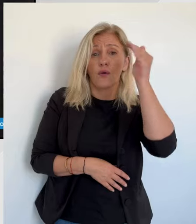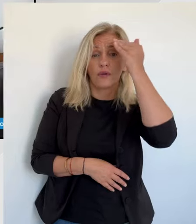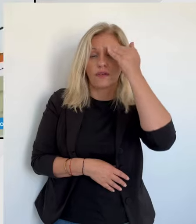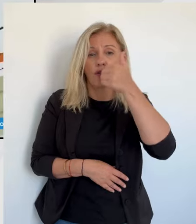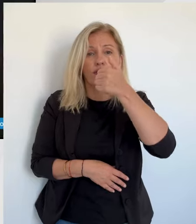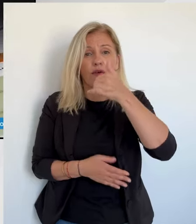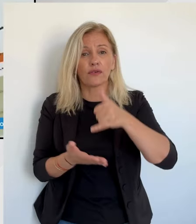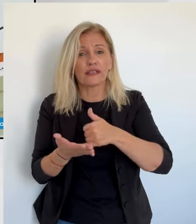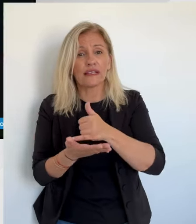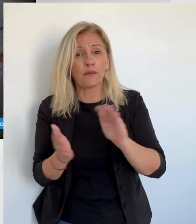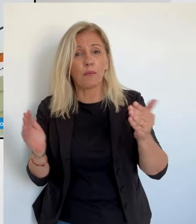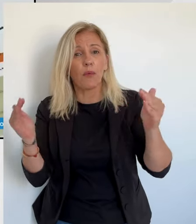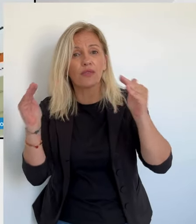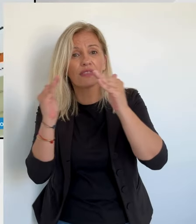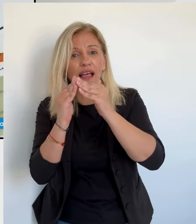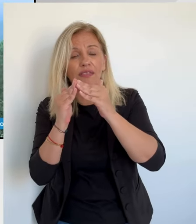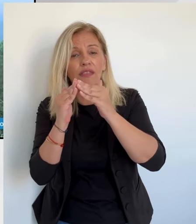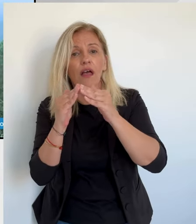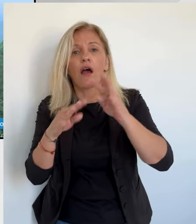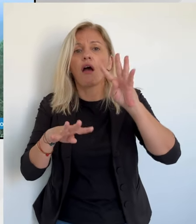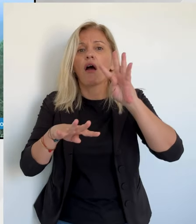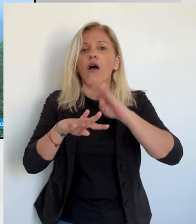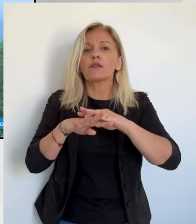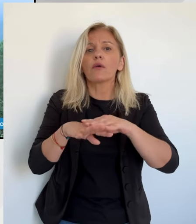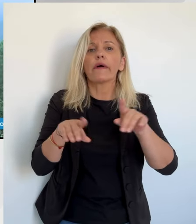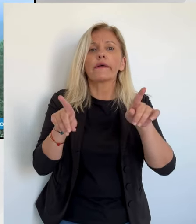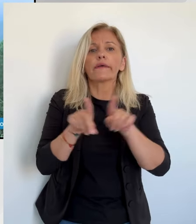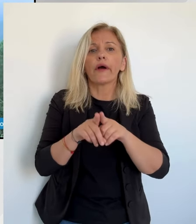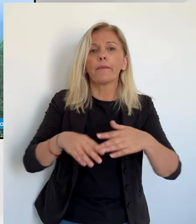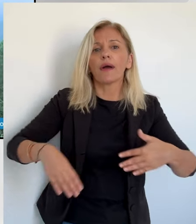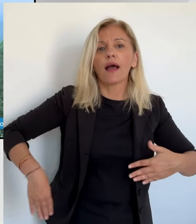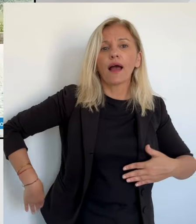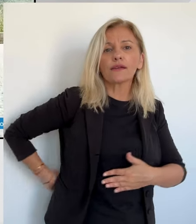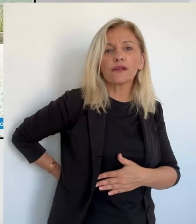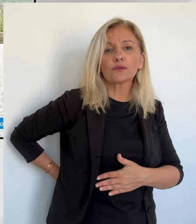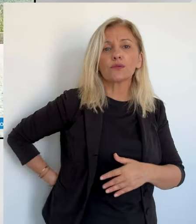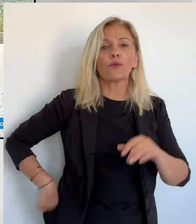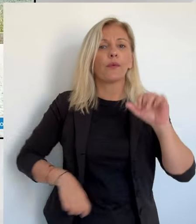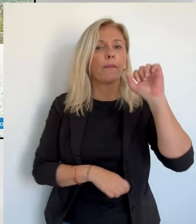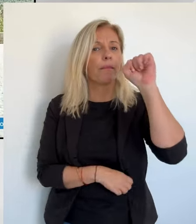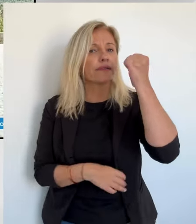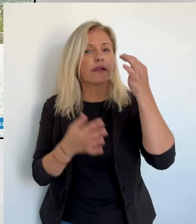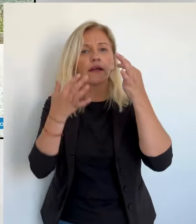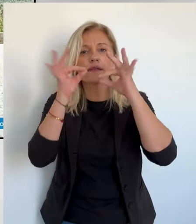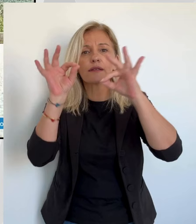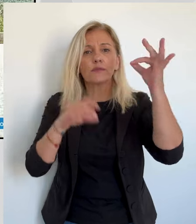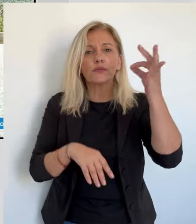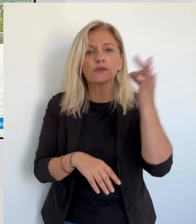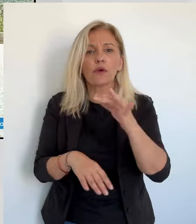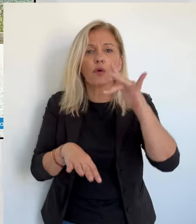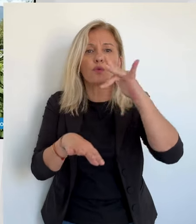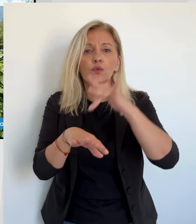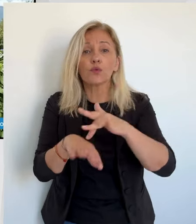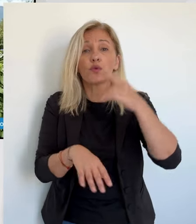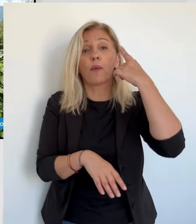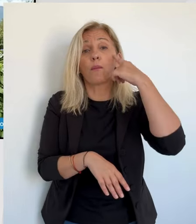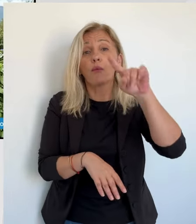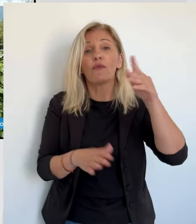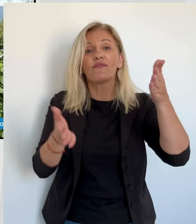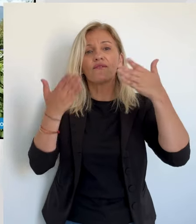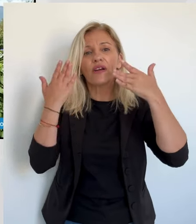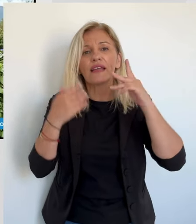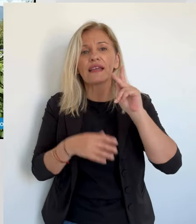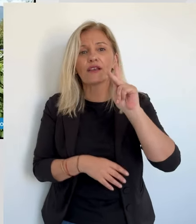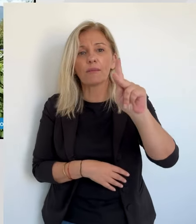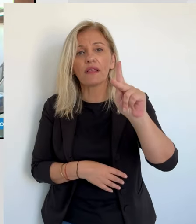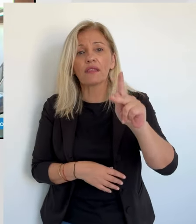les zones d'Ajaccio et de Bastia sont désormais concernées par la revalorisation de 10% de l'indemnité de frais kilométriques. C'était déjà le cas pour les